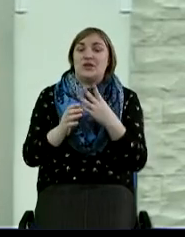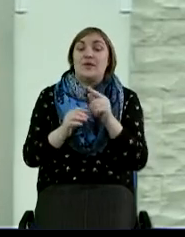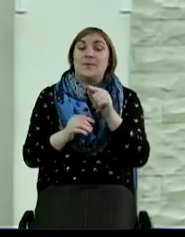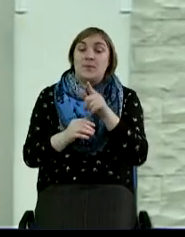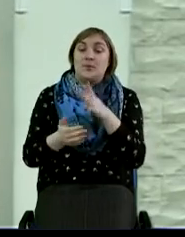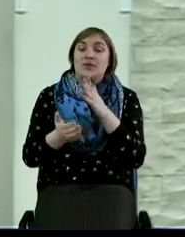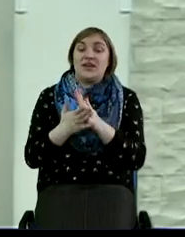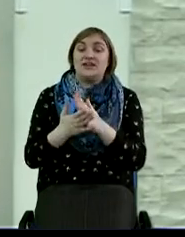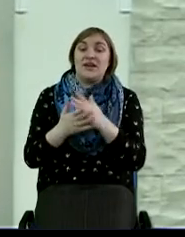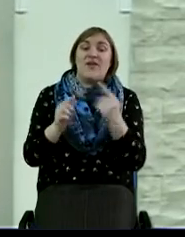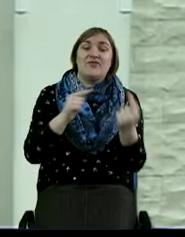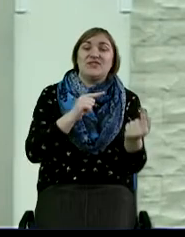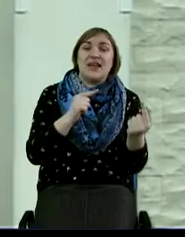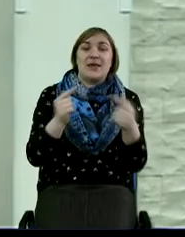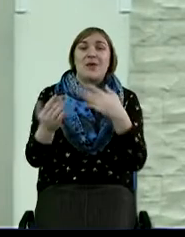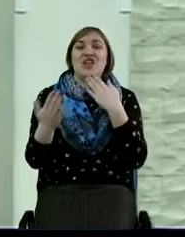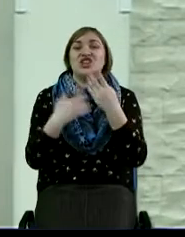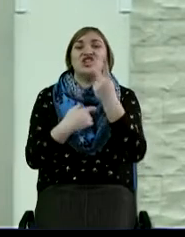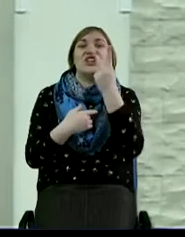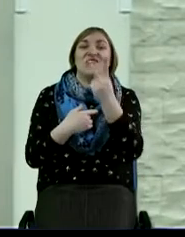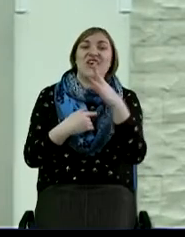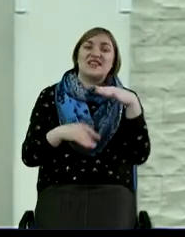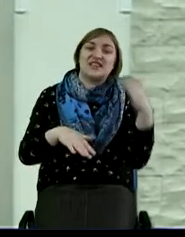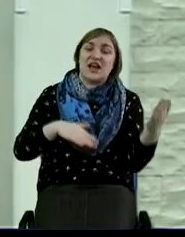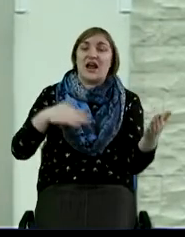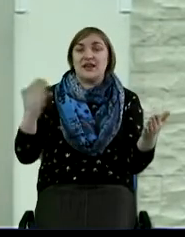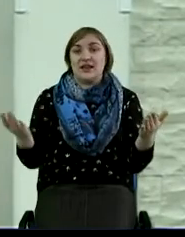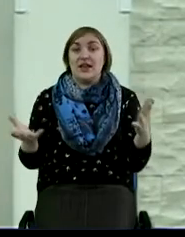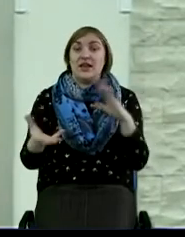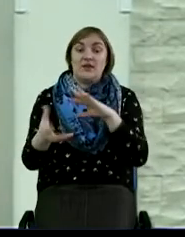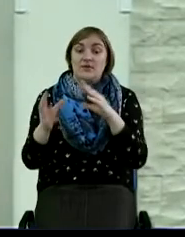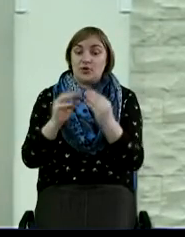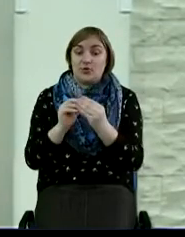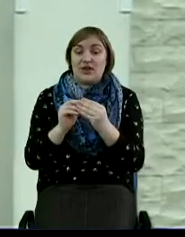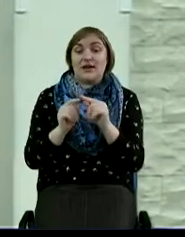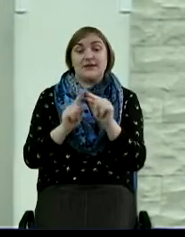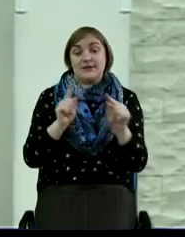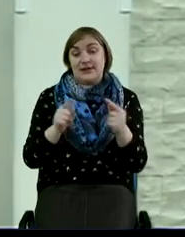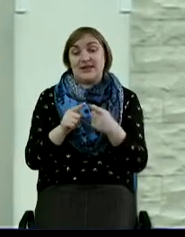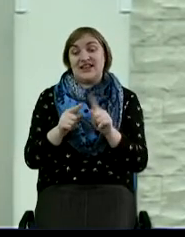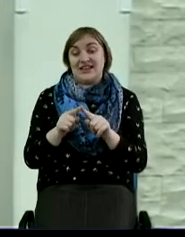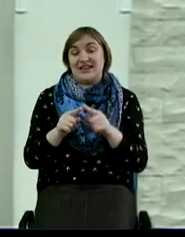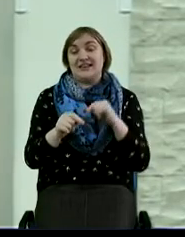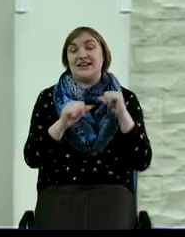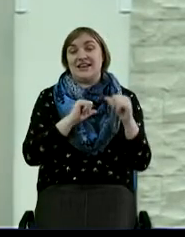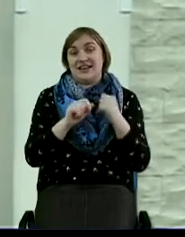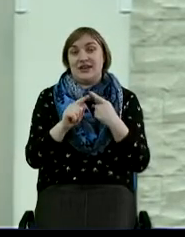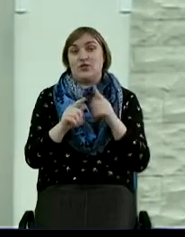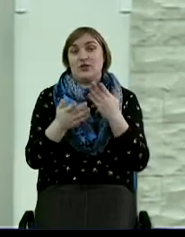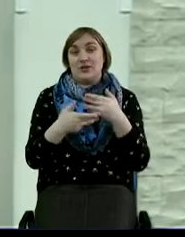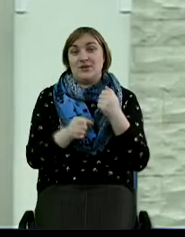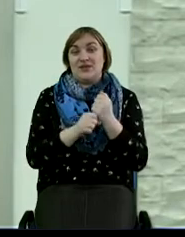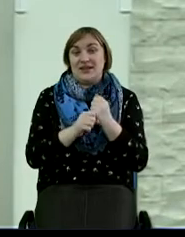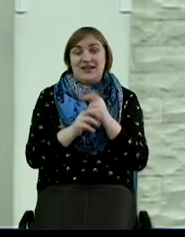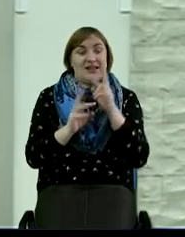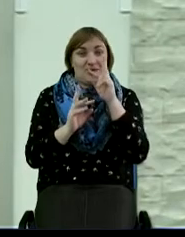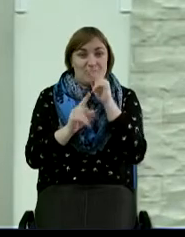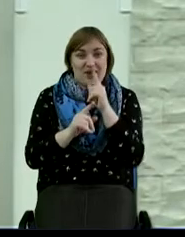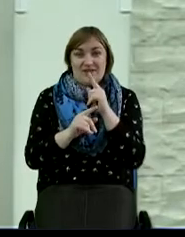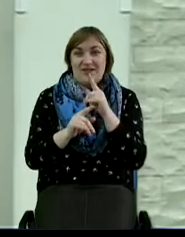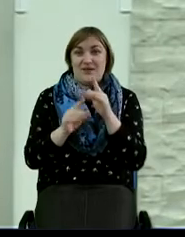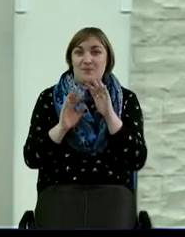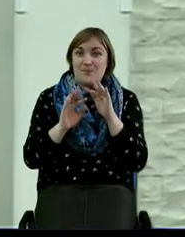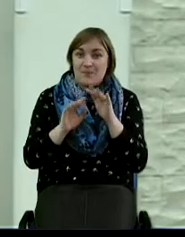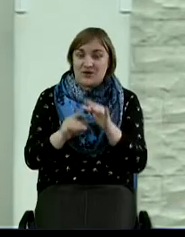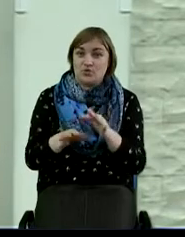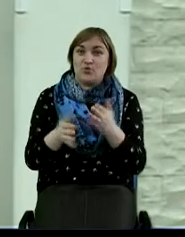здесь есть взаимоотношения двух сторон. И в результате иногда вот именно за эти грехи, которые мы совершили, и за те неправильные поступки, нам